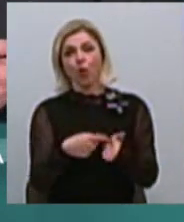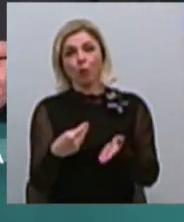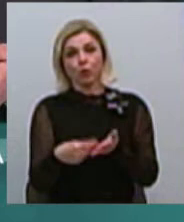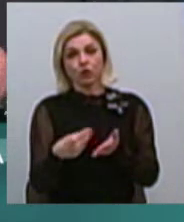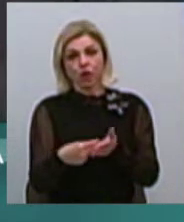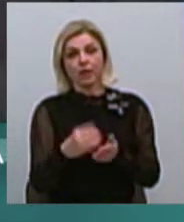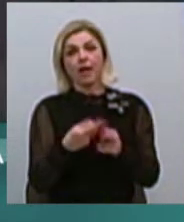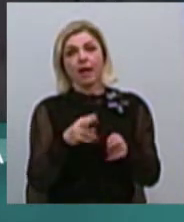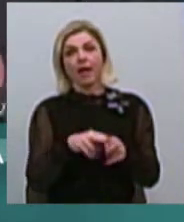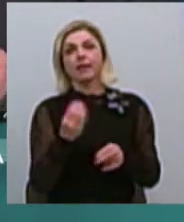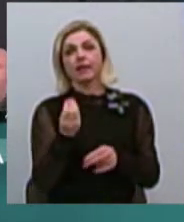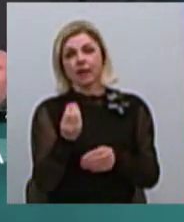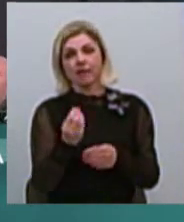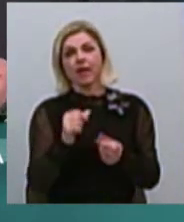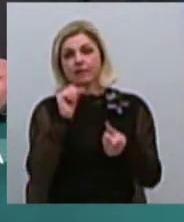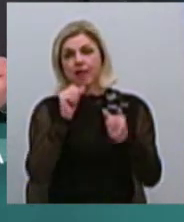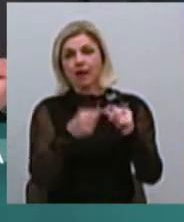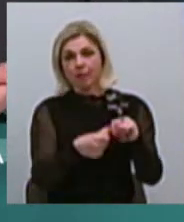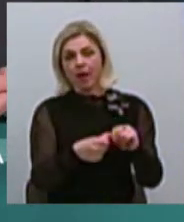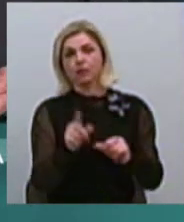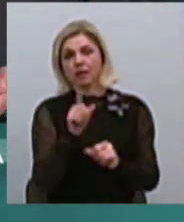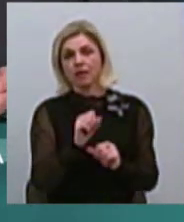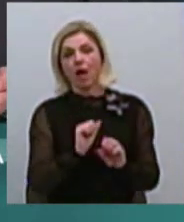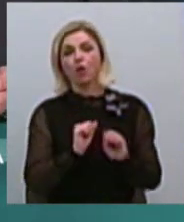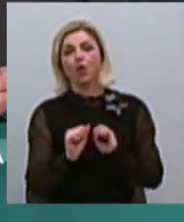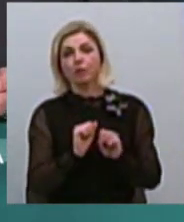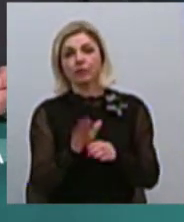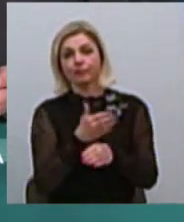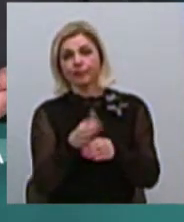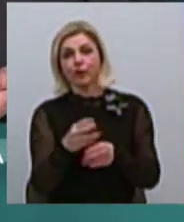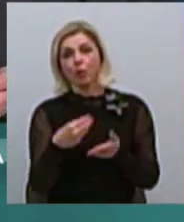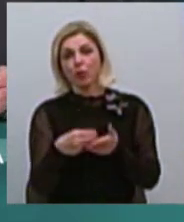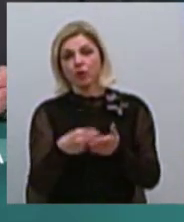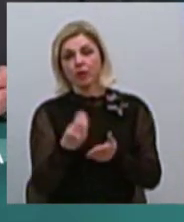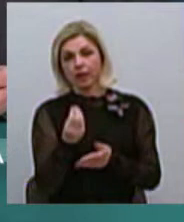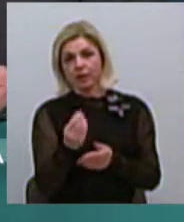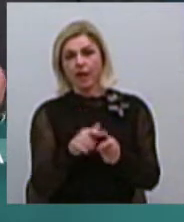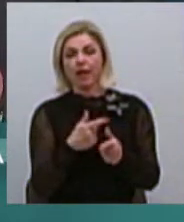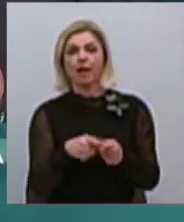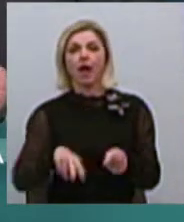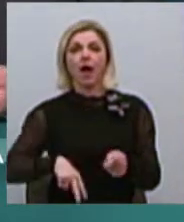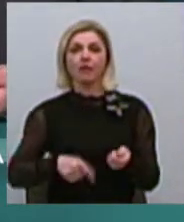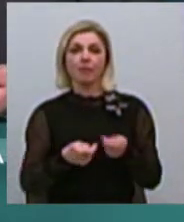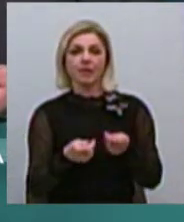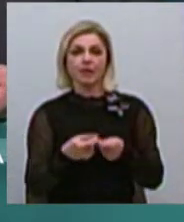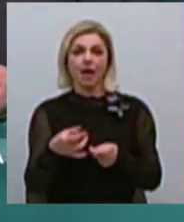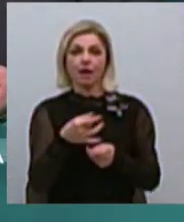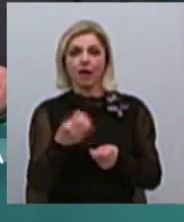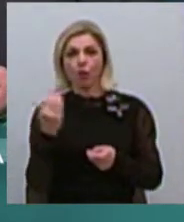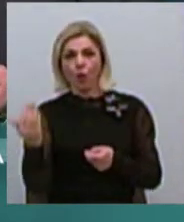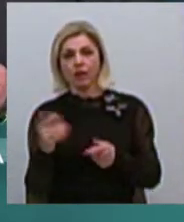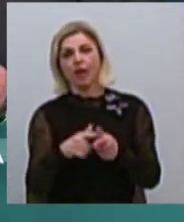соответственно, ці средства закрепляються за розпорядником бюджетних коштів, т.е. за, либо це районна администрація, либо це профільне